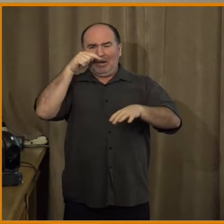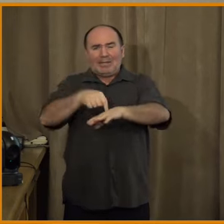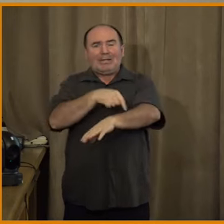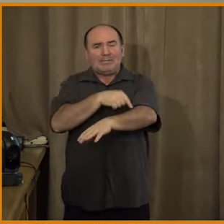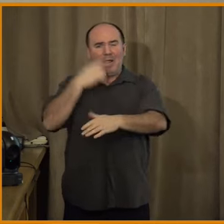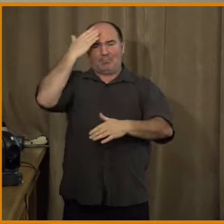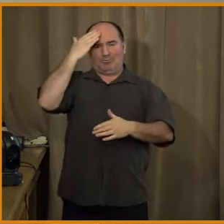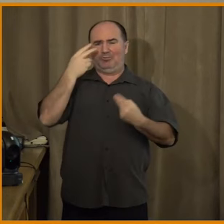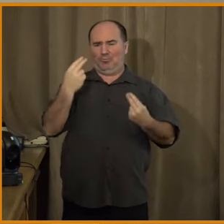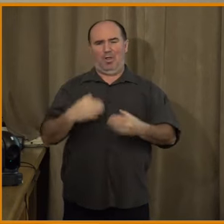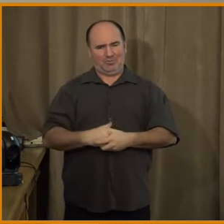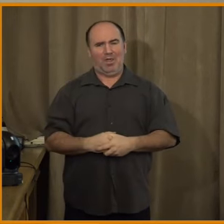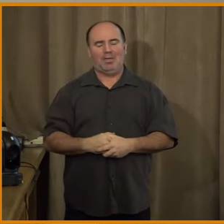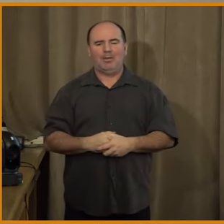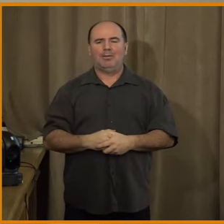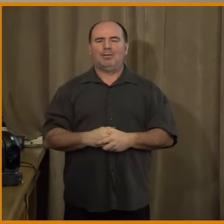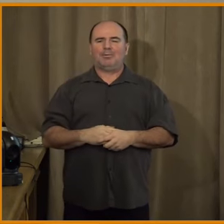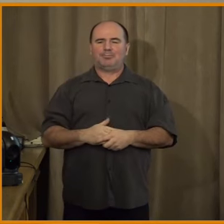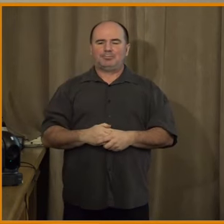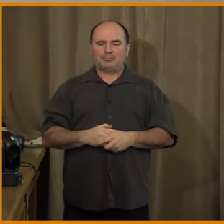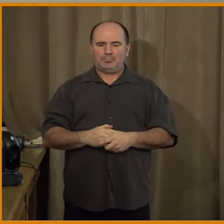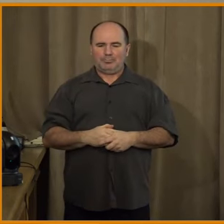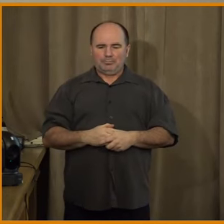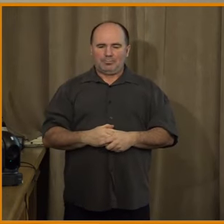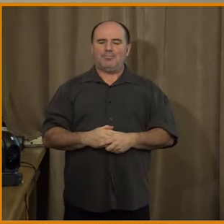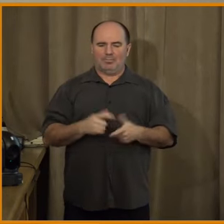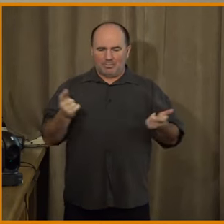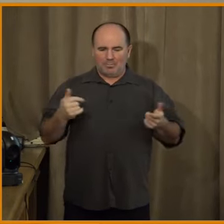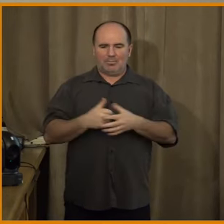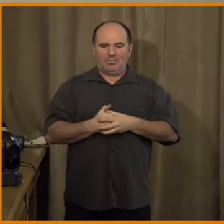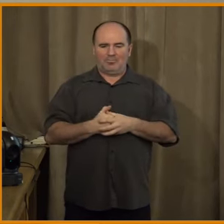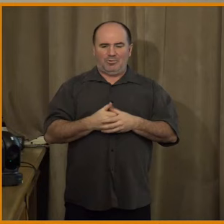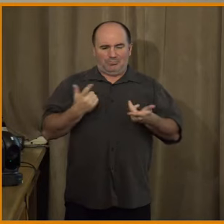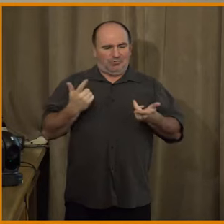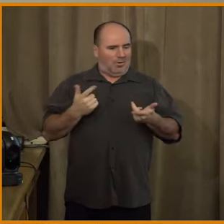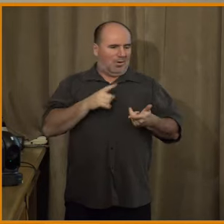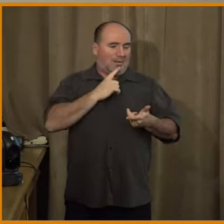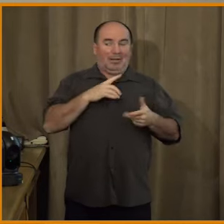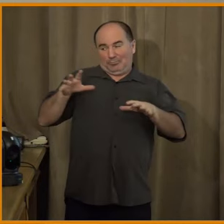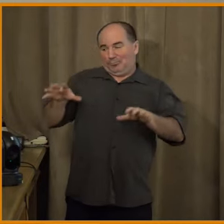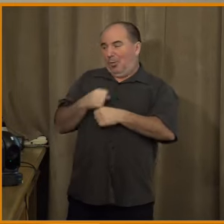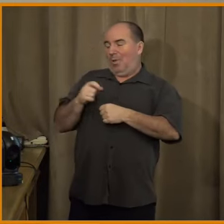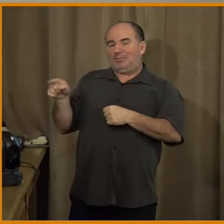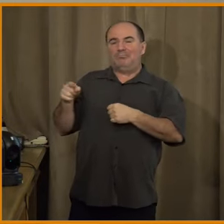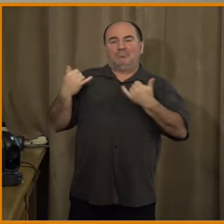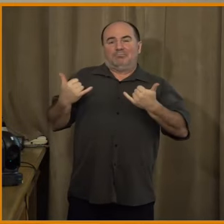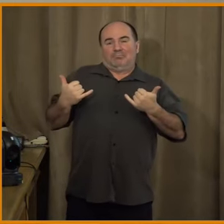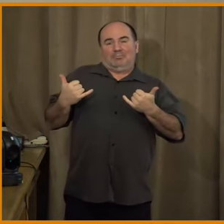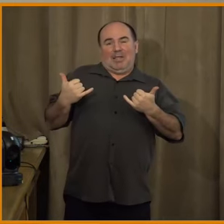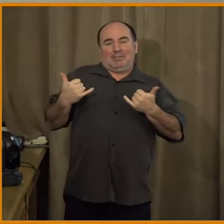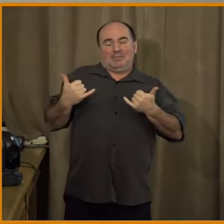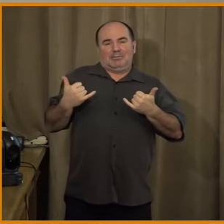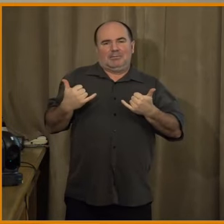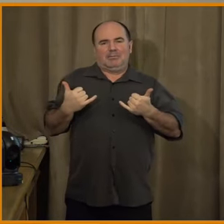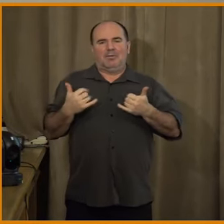otázka pro mě, aspoň ve vztahu k hrozbě dezinformacím, já si, já vůbec souhlasím, že v současnosti to není takový problém,